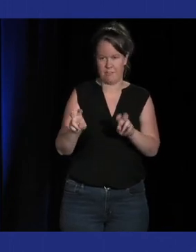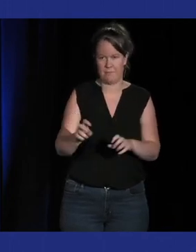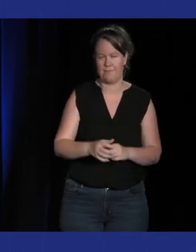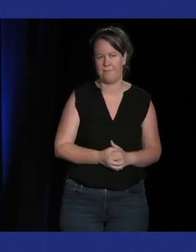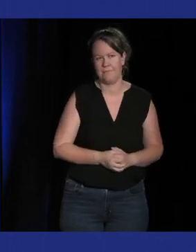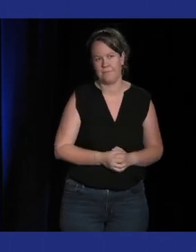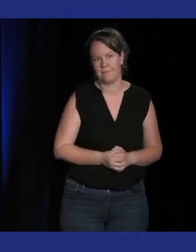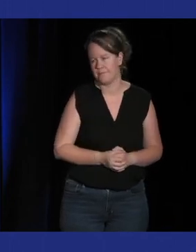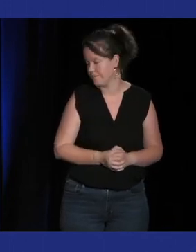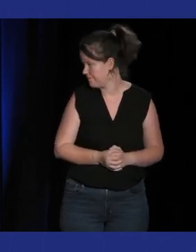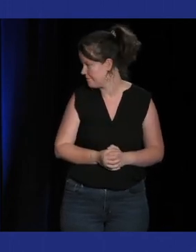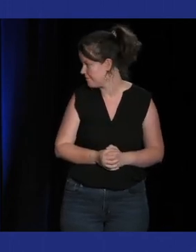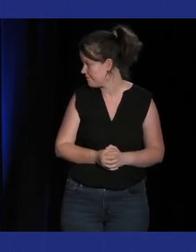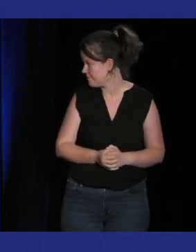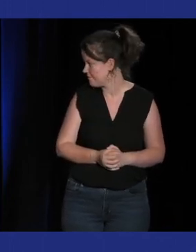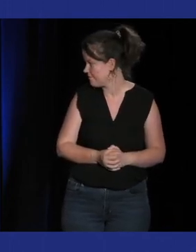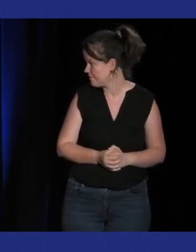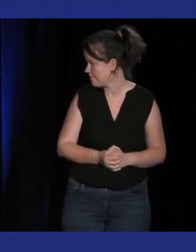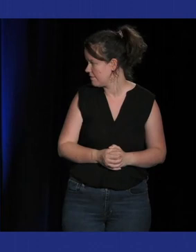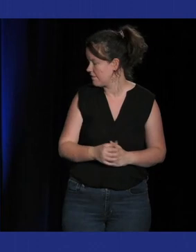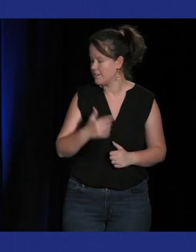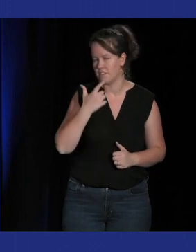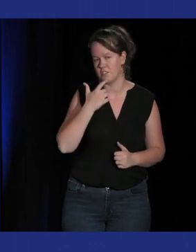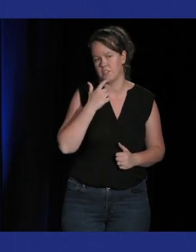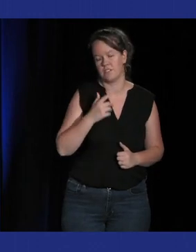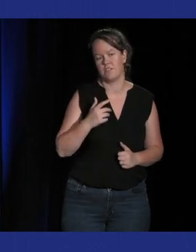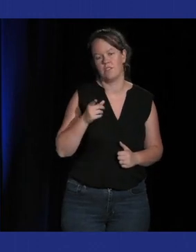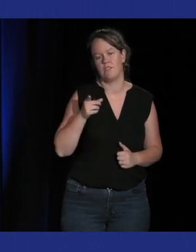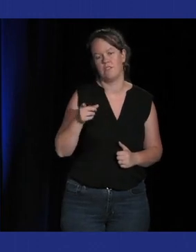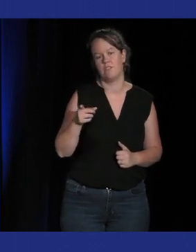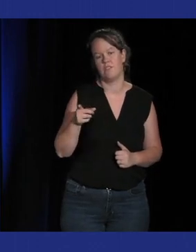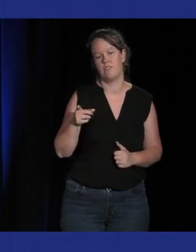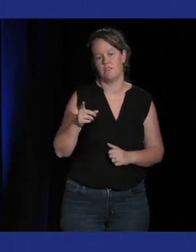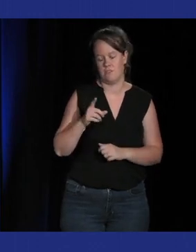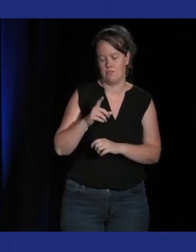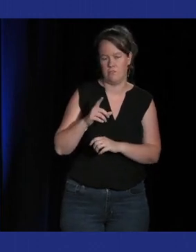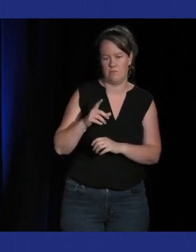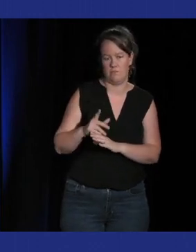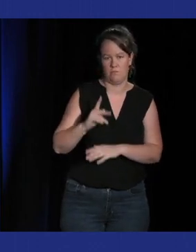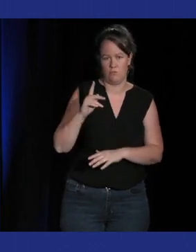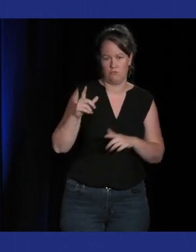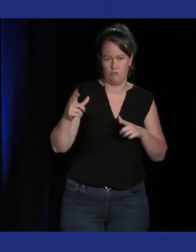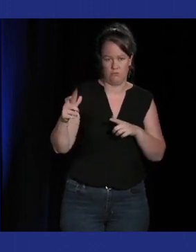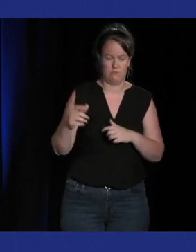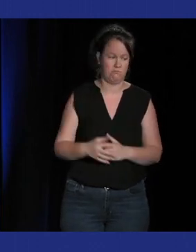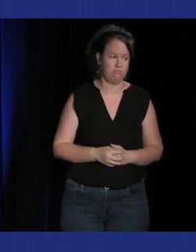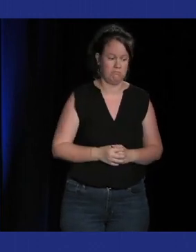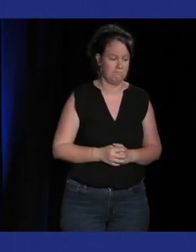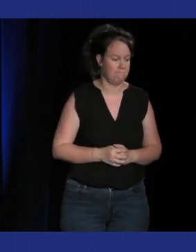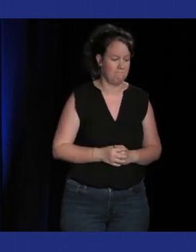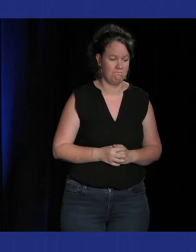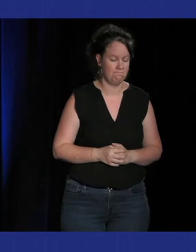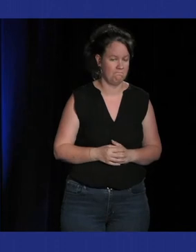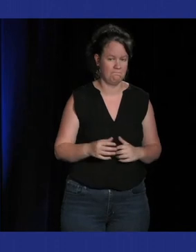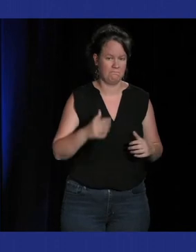ou qui est plus un album interactif qu'un jeu de rythme ou en fait des séquences